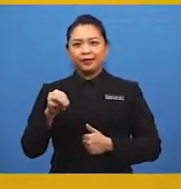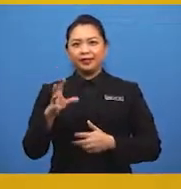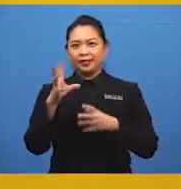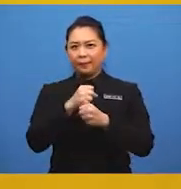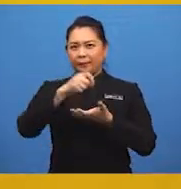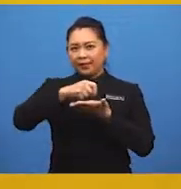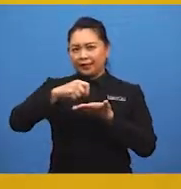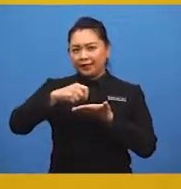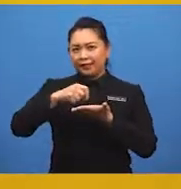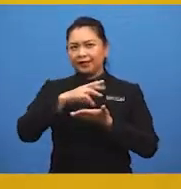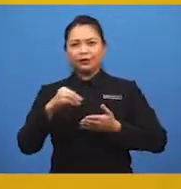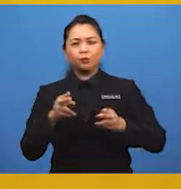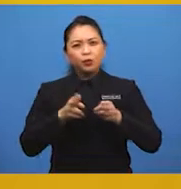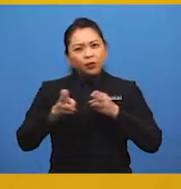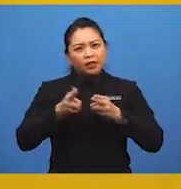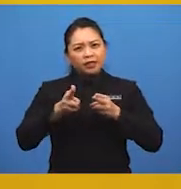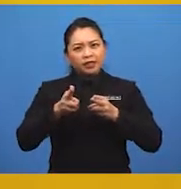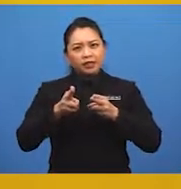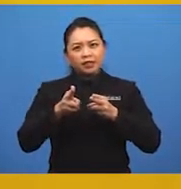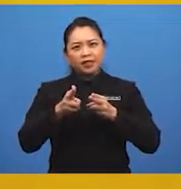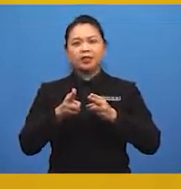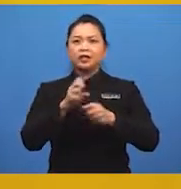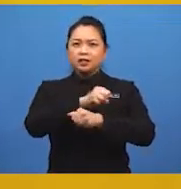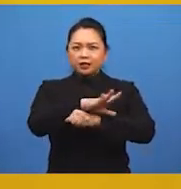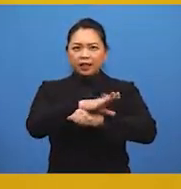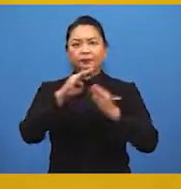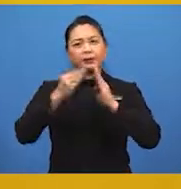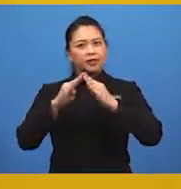menyatakan dan menghuraikan kesan pembandaran.